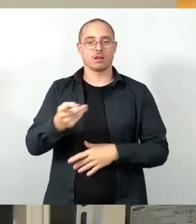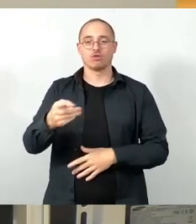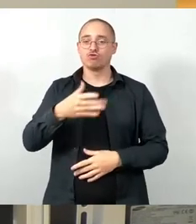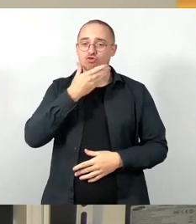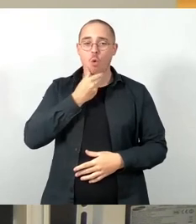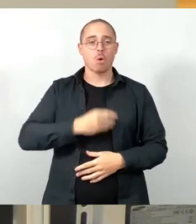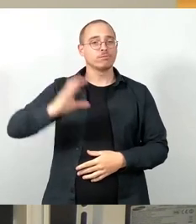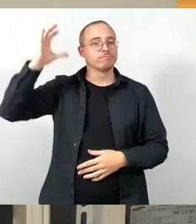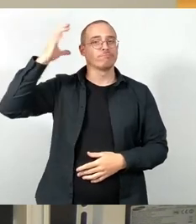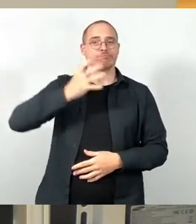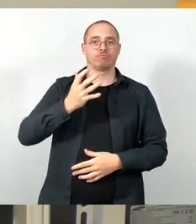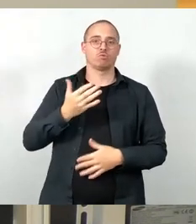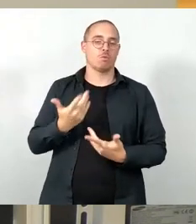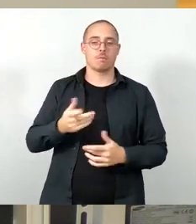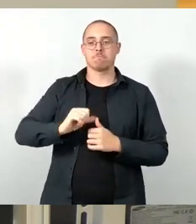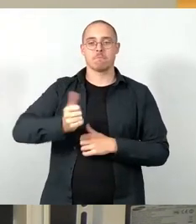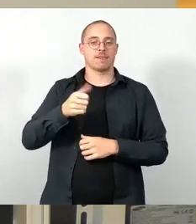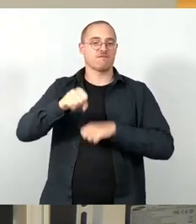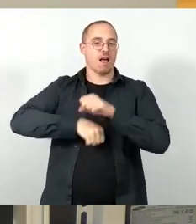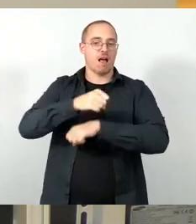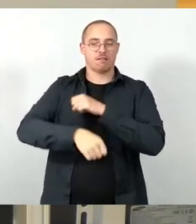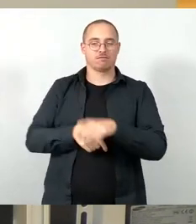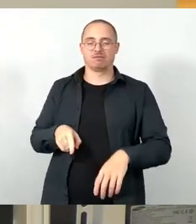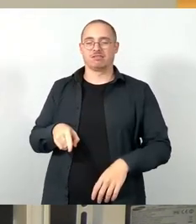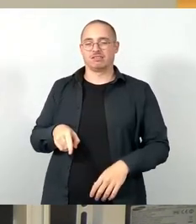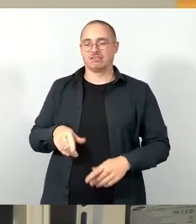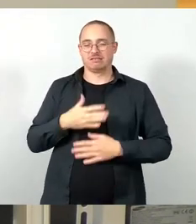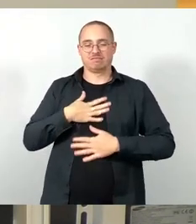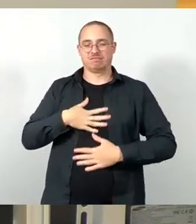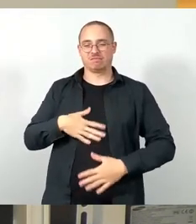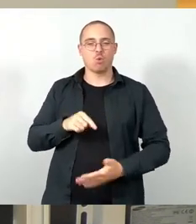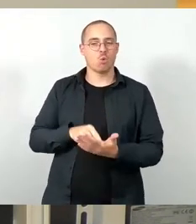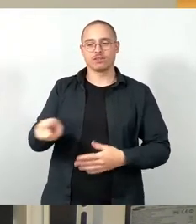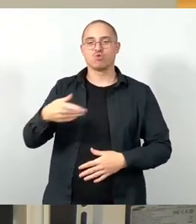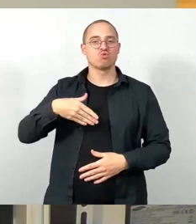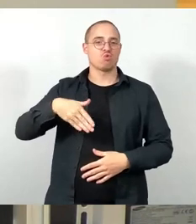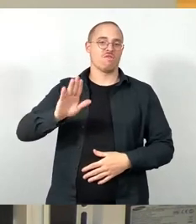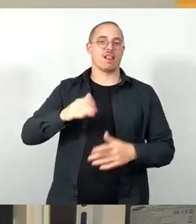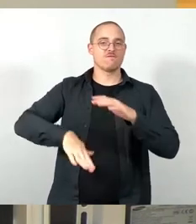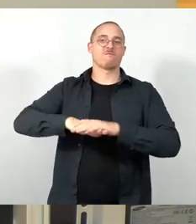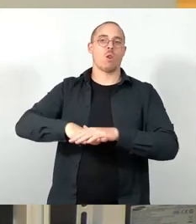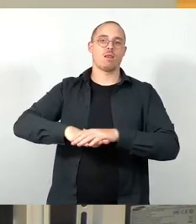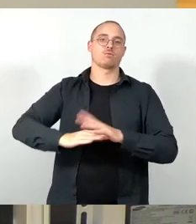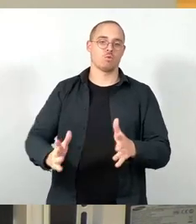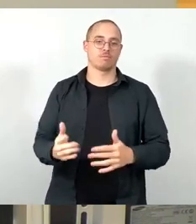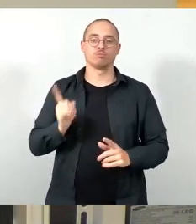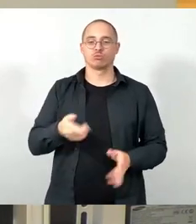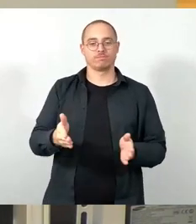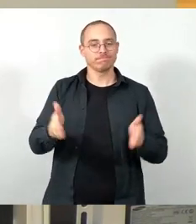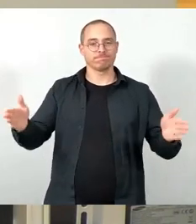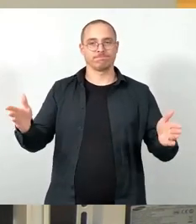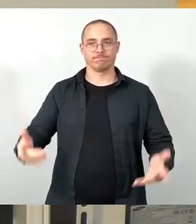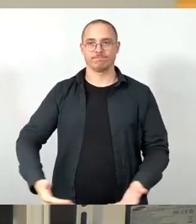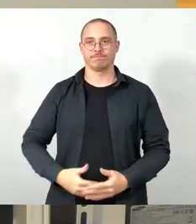gerne nutzen, weil es einfach zu voll ist. So, das ist nun mal so, es ist ein attraktiver Weg, zu voll müsste ausgebaut werden, ist ein anderes Thema.